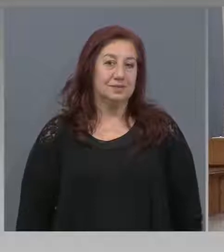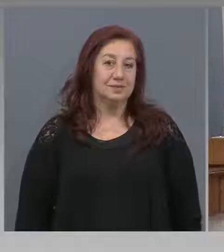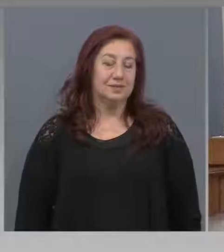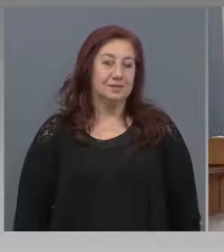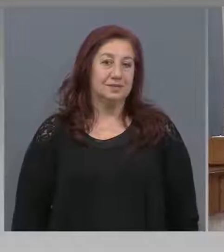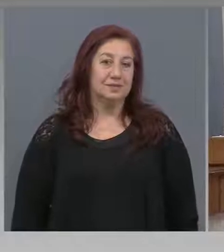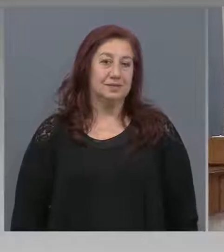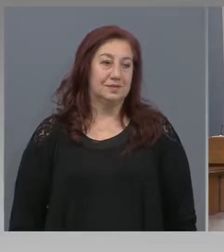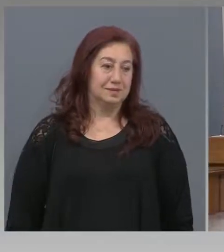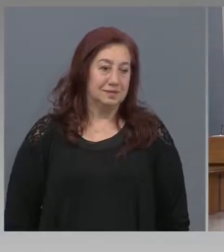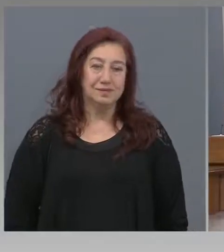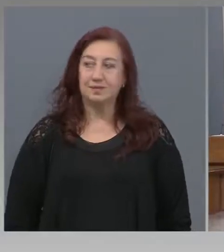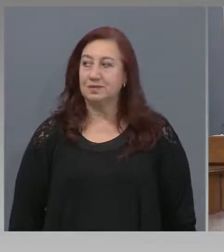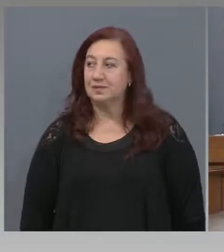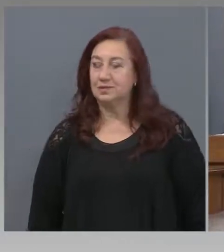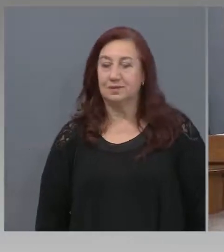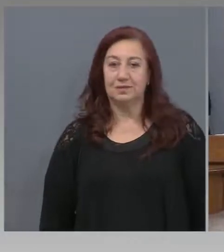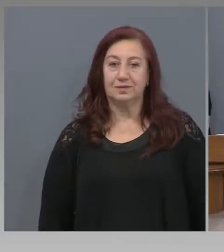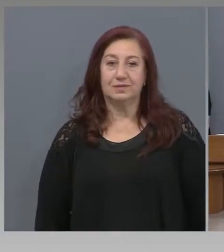Добре,